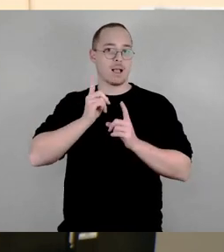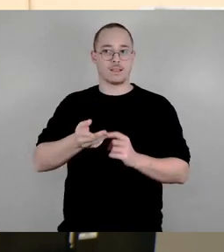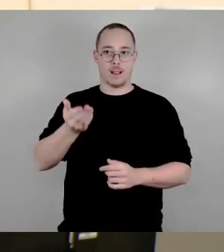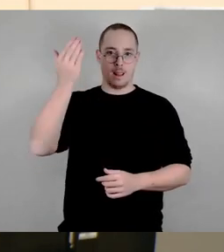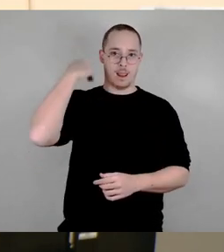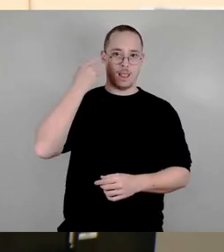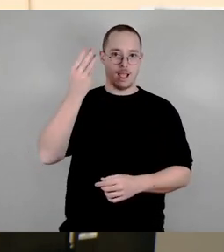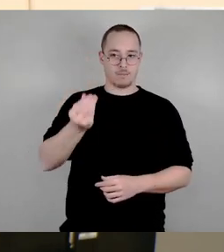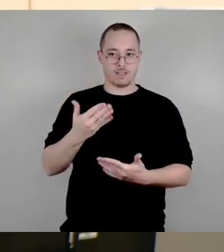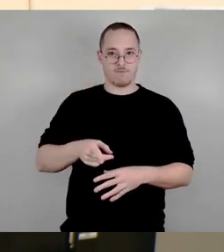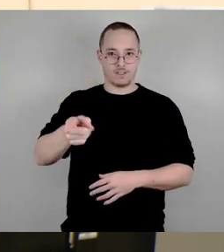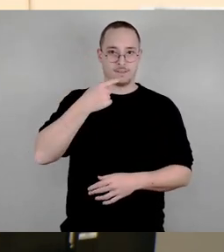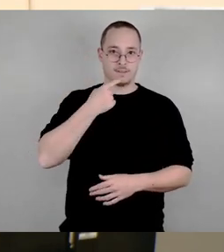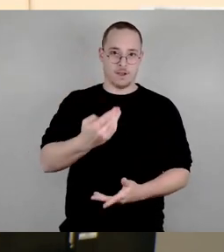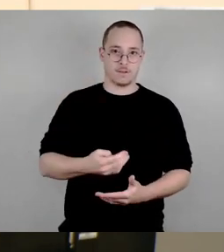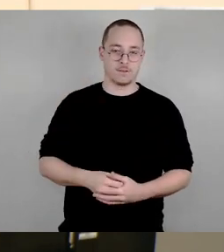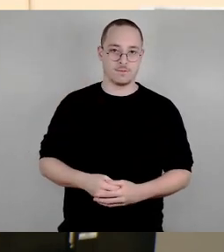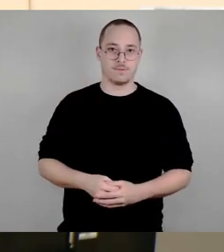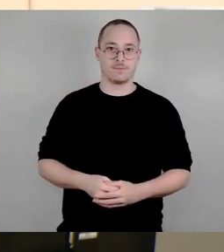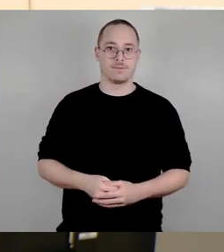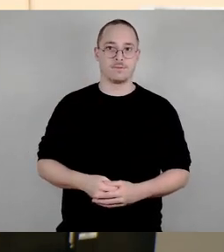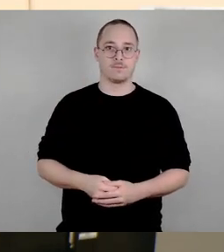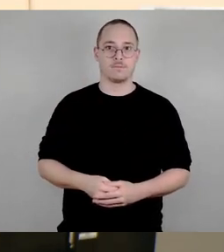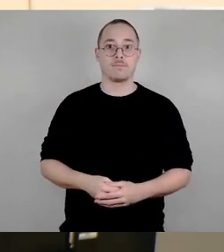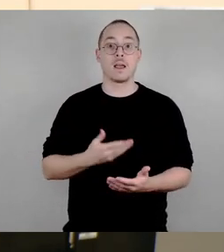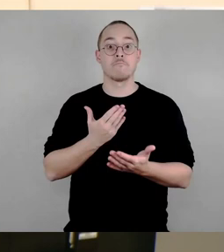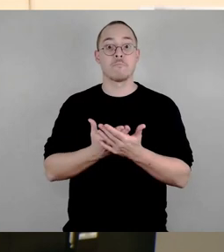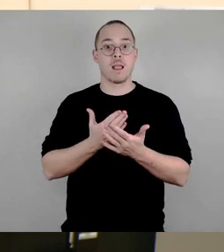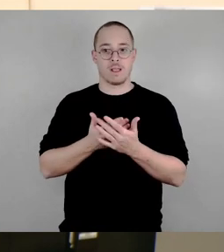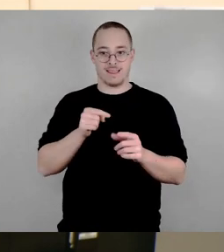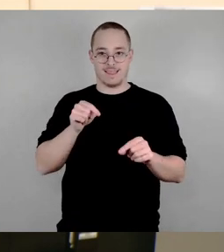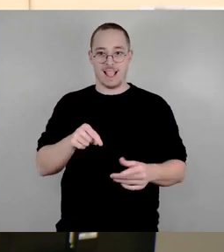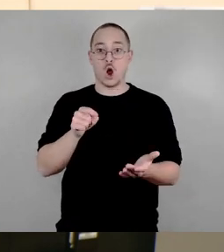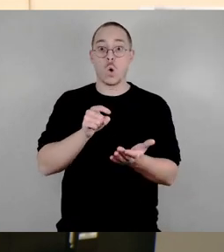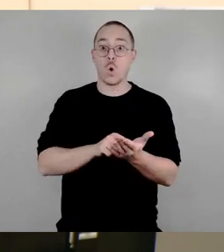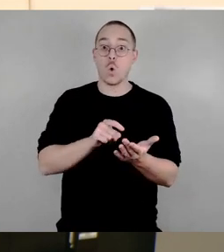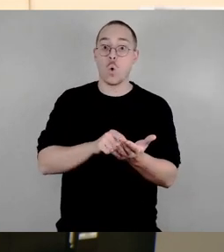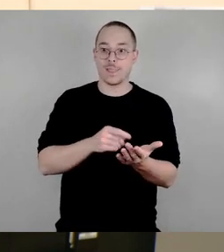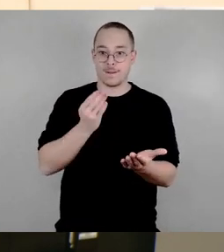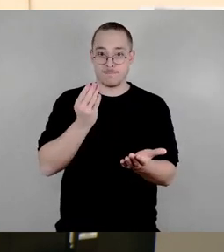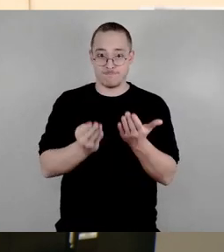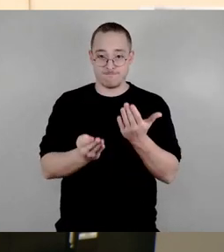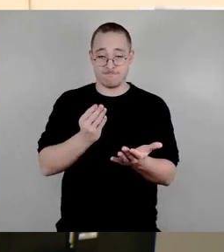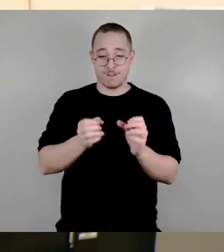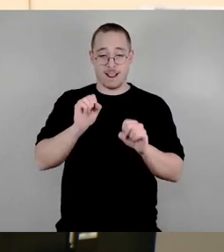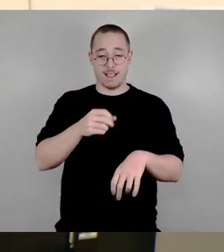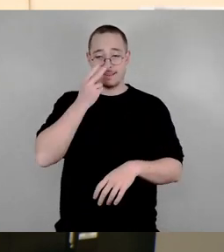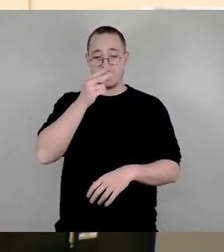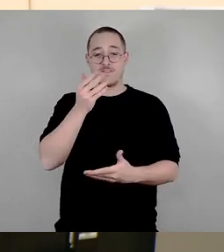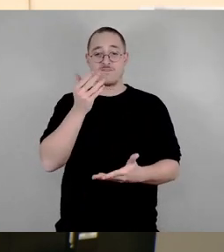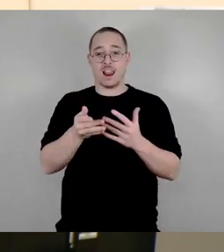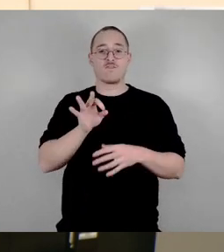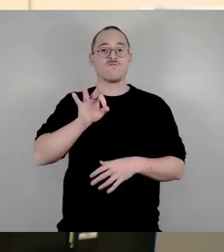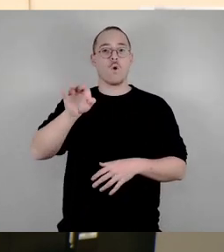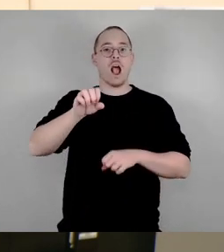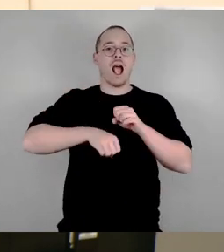Wahrscheinlichkeit bestehen, dass es für Radfahrer gefährlicher wird oder der motorisierte Individualverkehr unverhältnismäßig benachteiligt